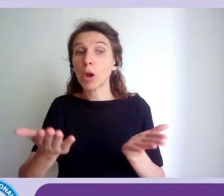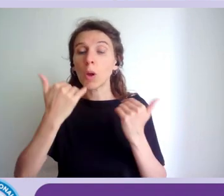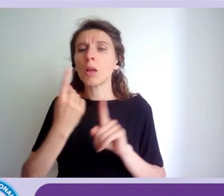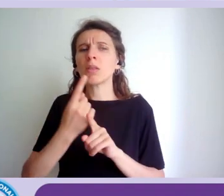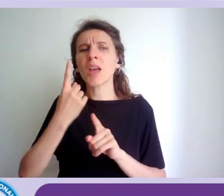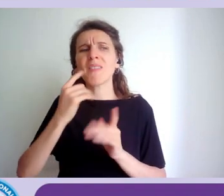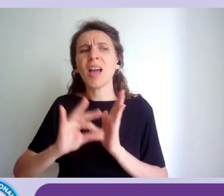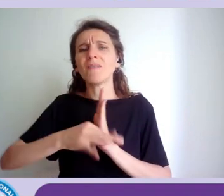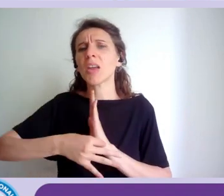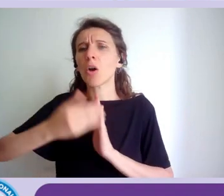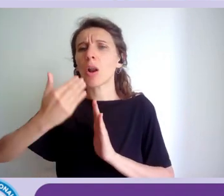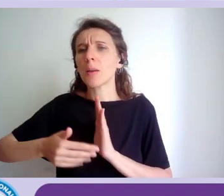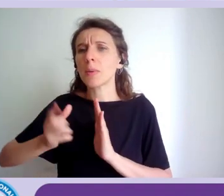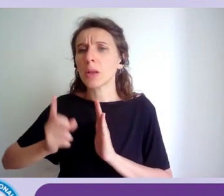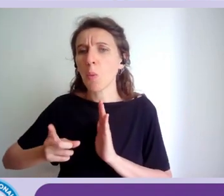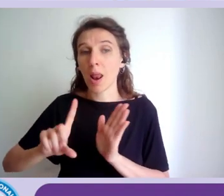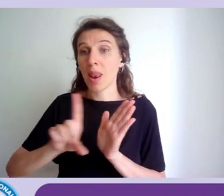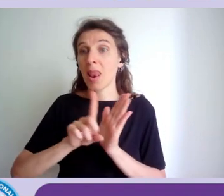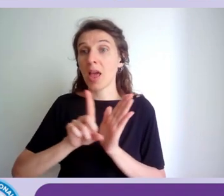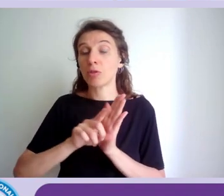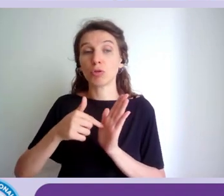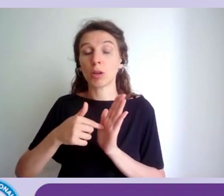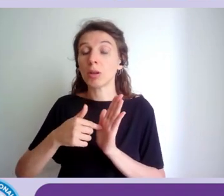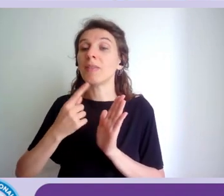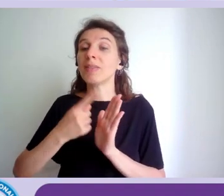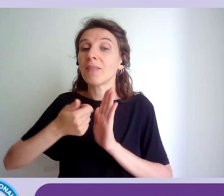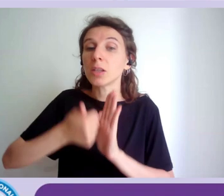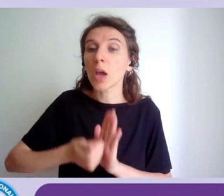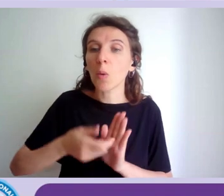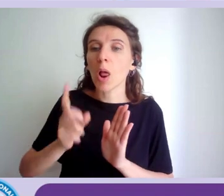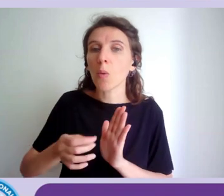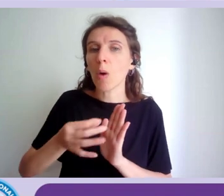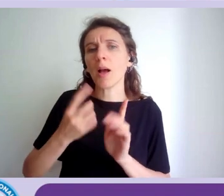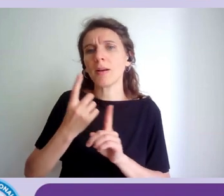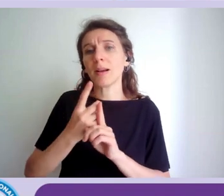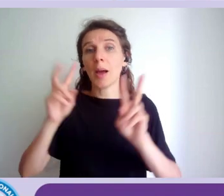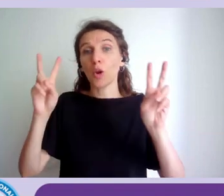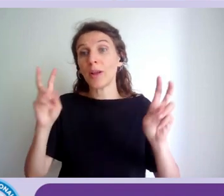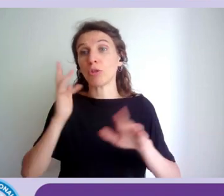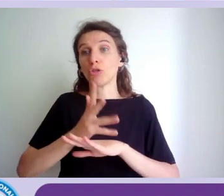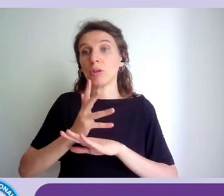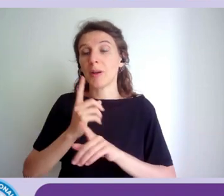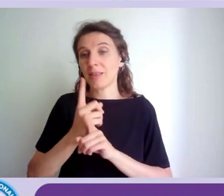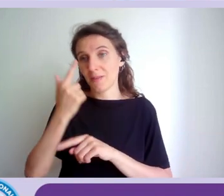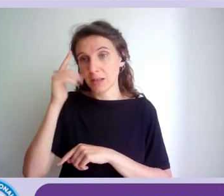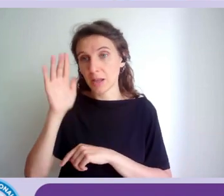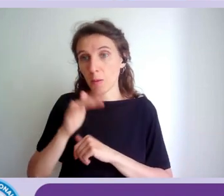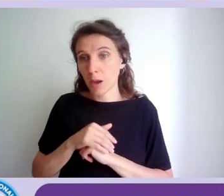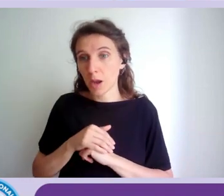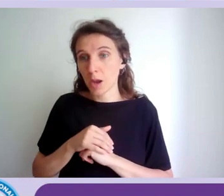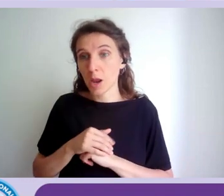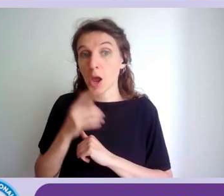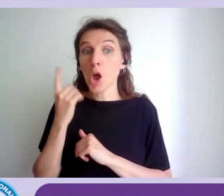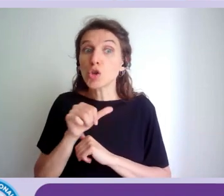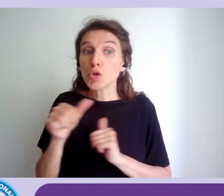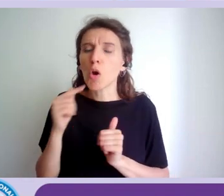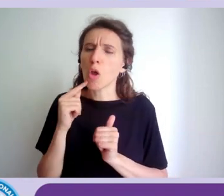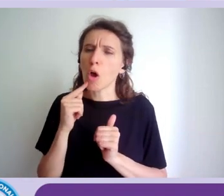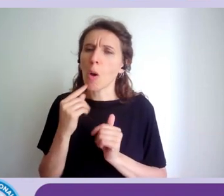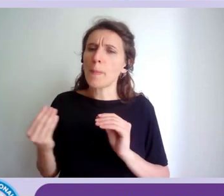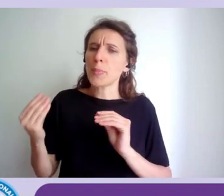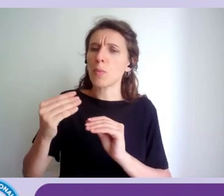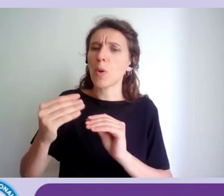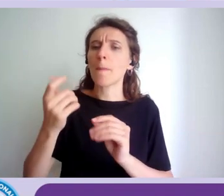legislativi e contrattuali che vanno inseriti in termini accessibilità e non limitarsi solamente a quelli perché